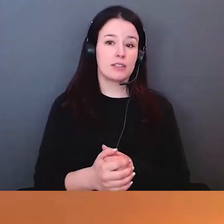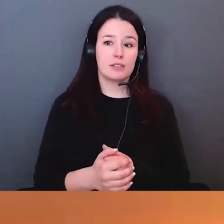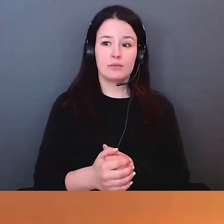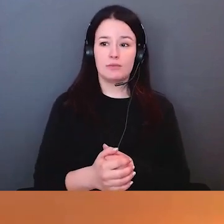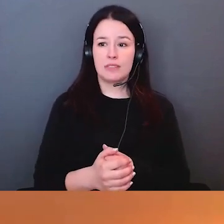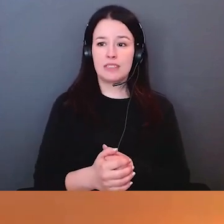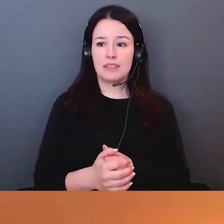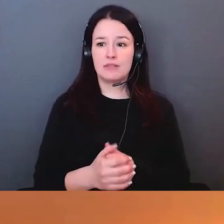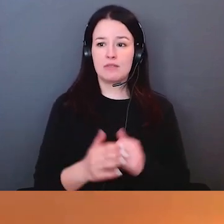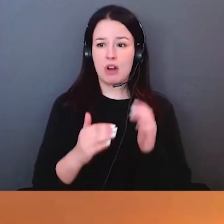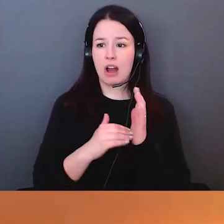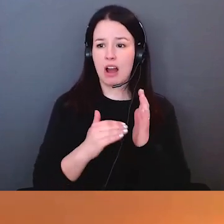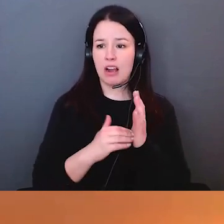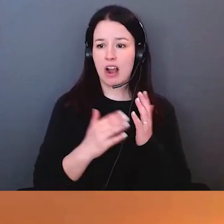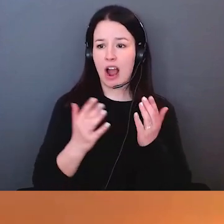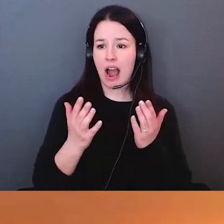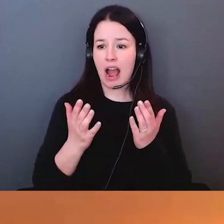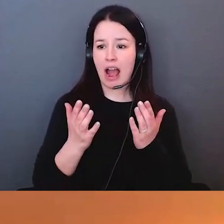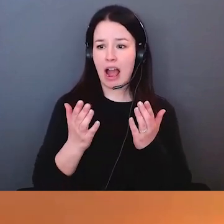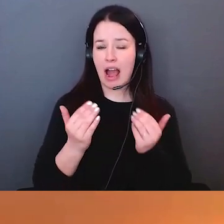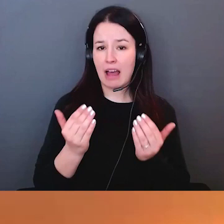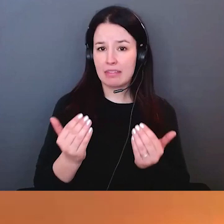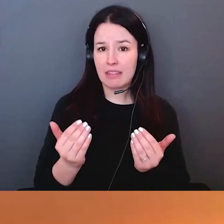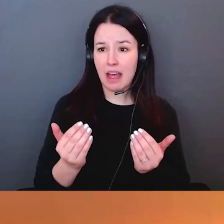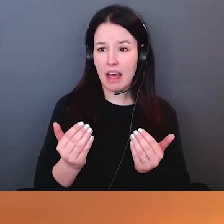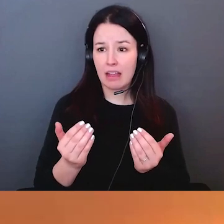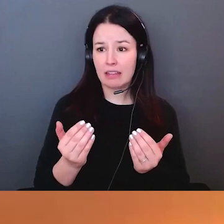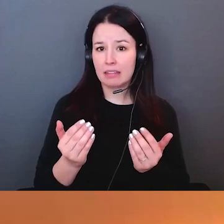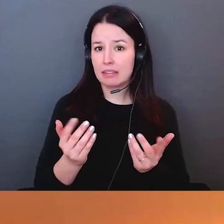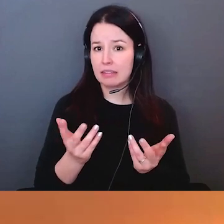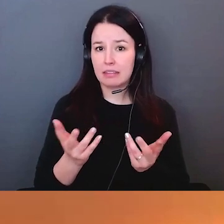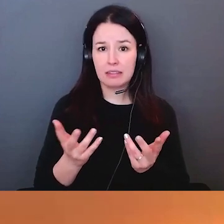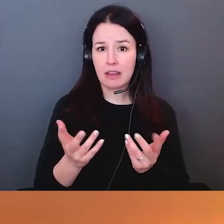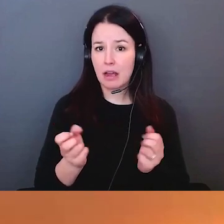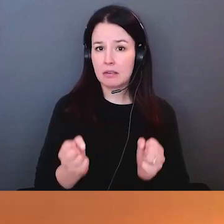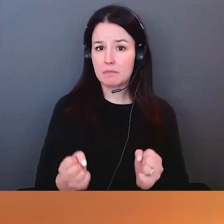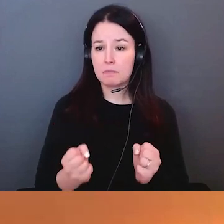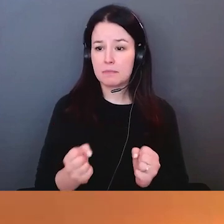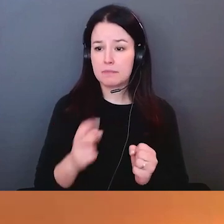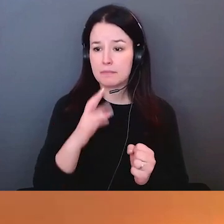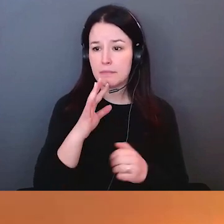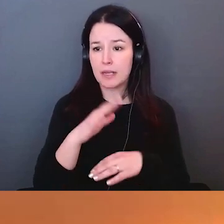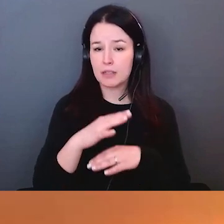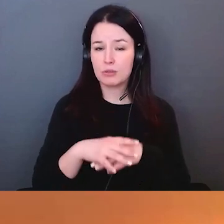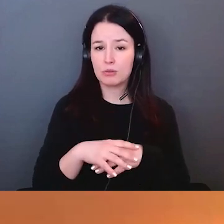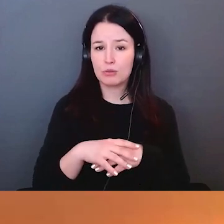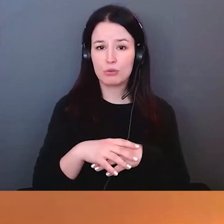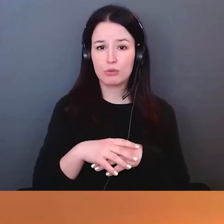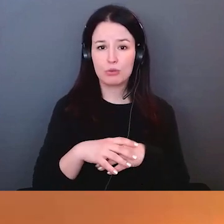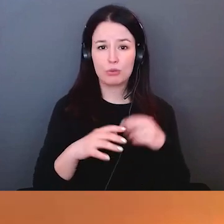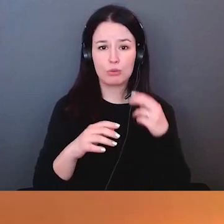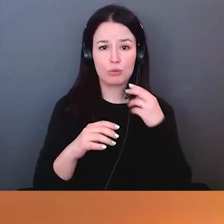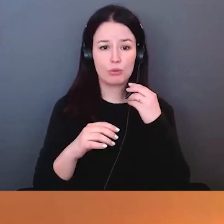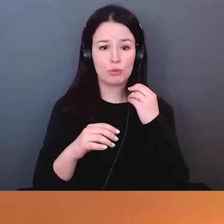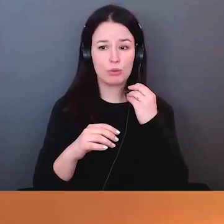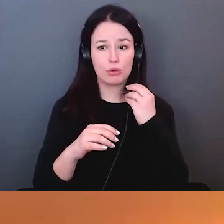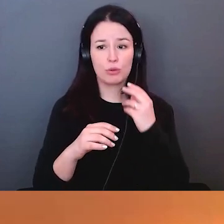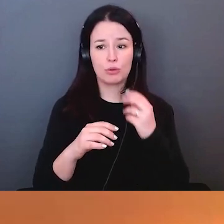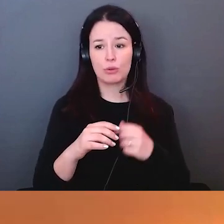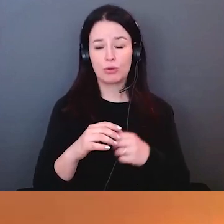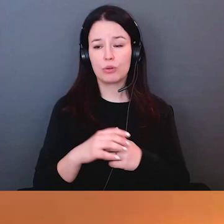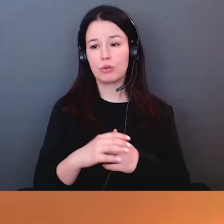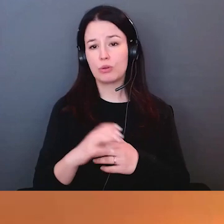ce jour et qui nous donne la possibilité de voir la beauté de toutes vos créations. Nous sommes